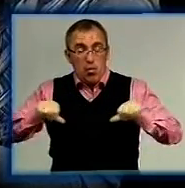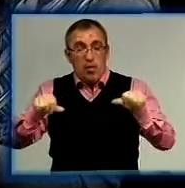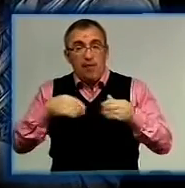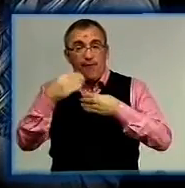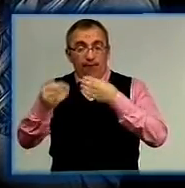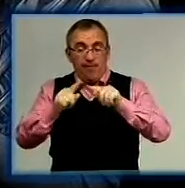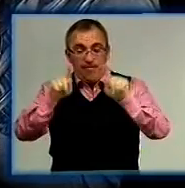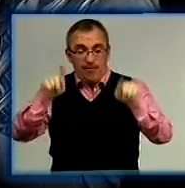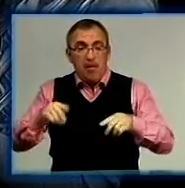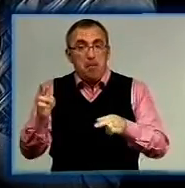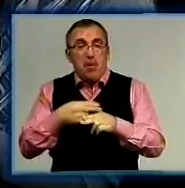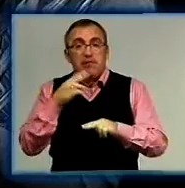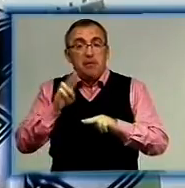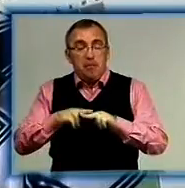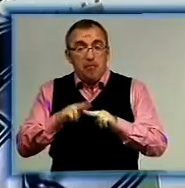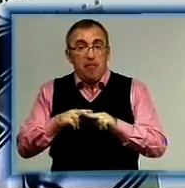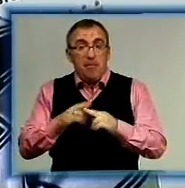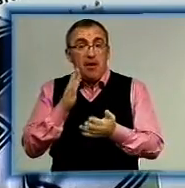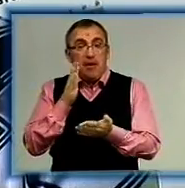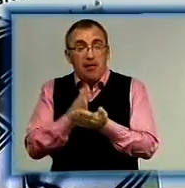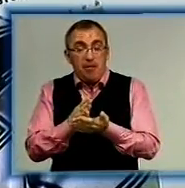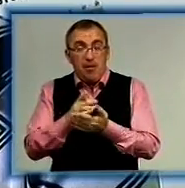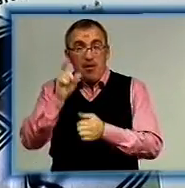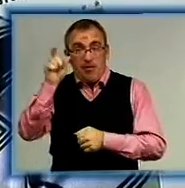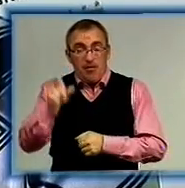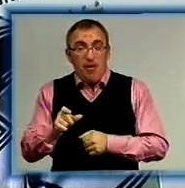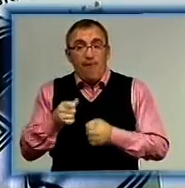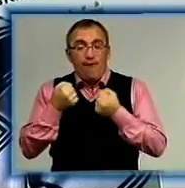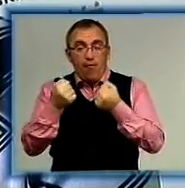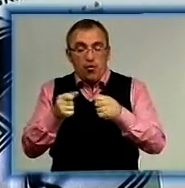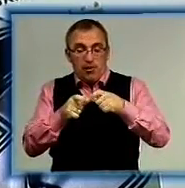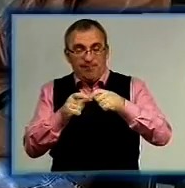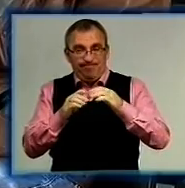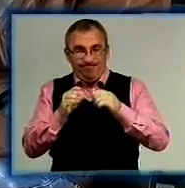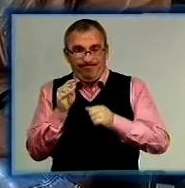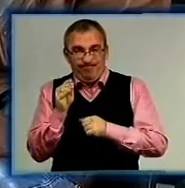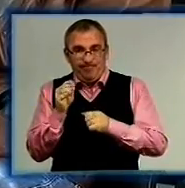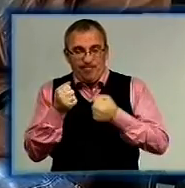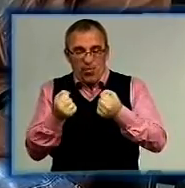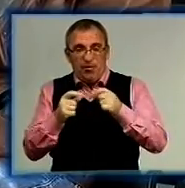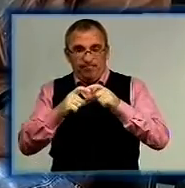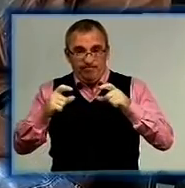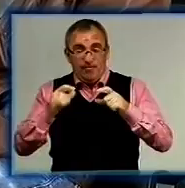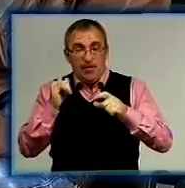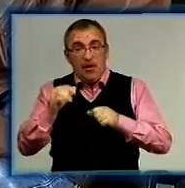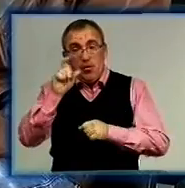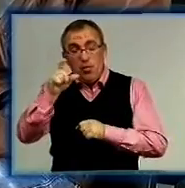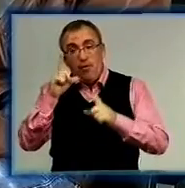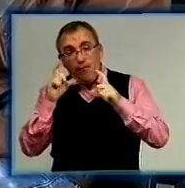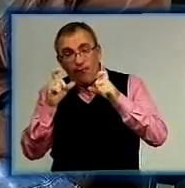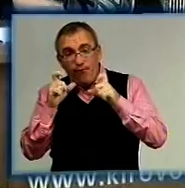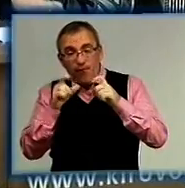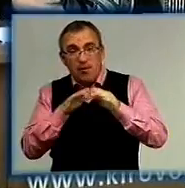бюлетені без паспорта, а, наприклад, за наявності у виборця водійського посвідчення. Також повідомили, що багато людей фотографували